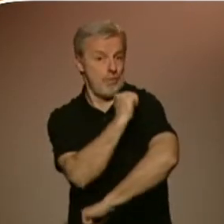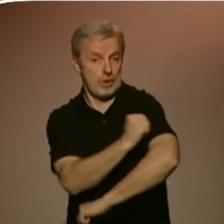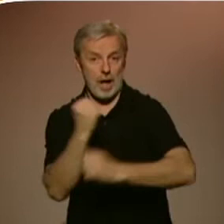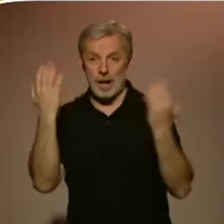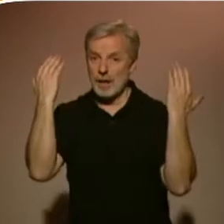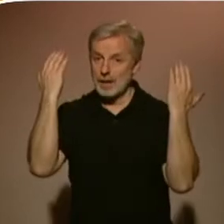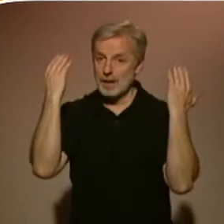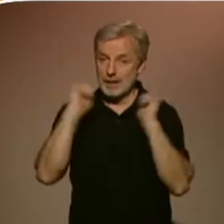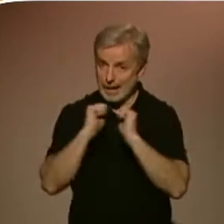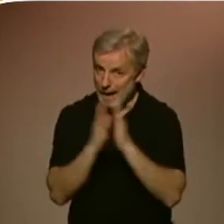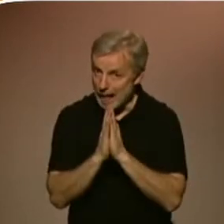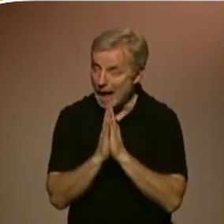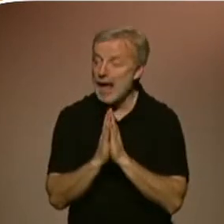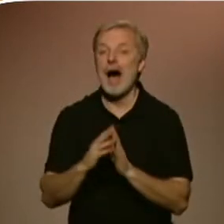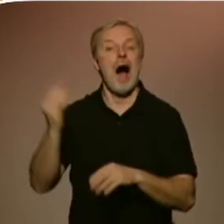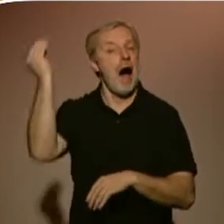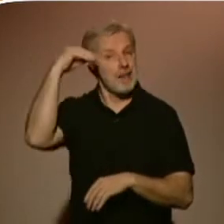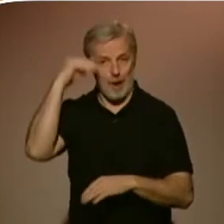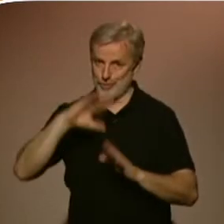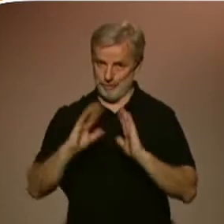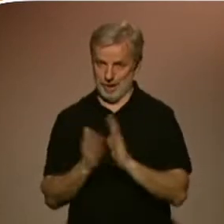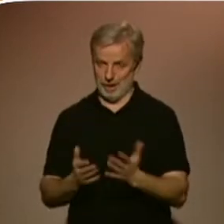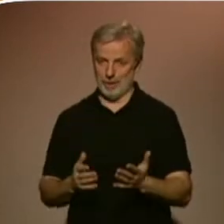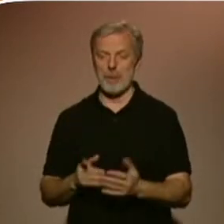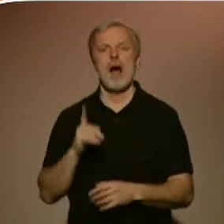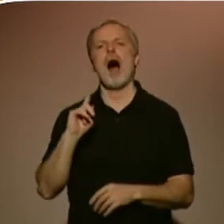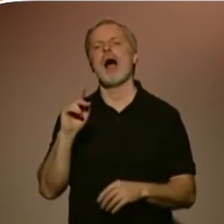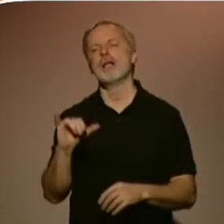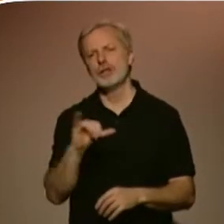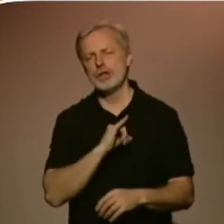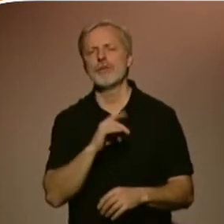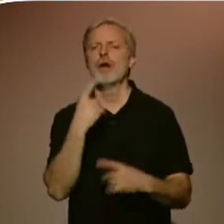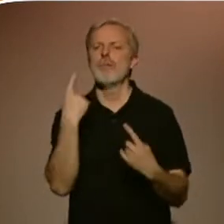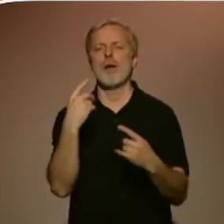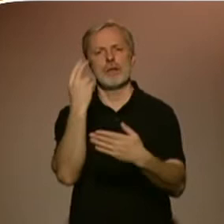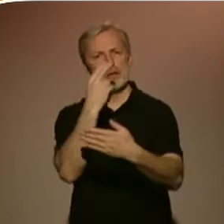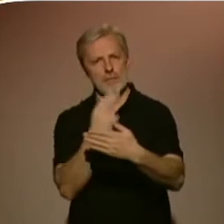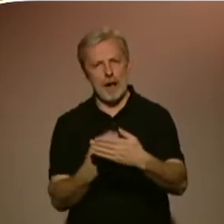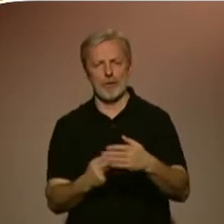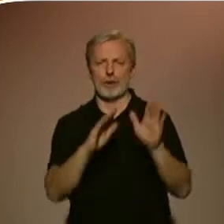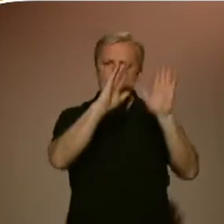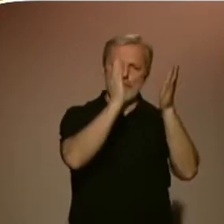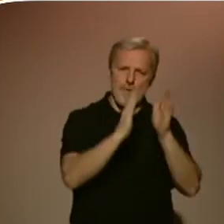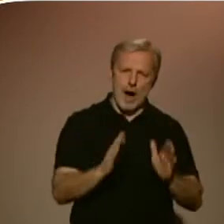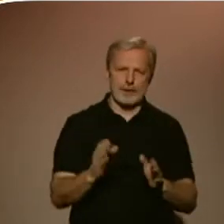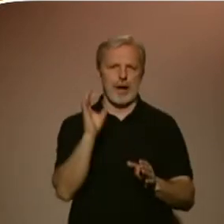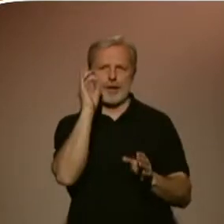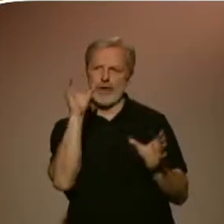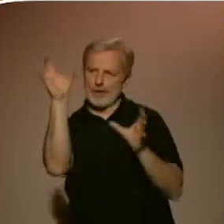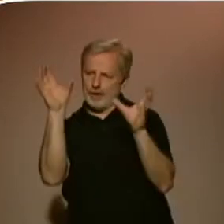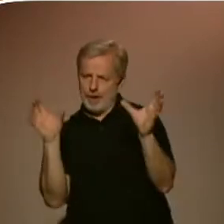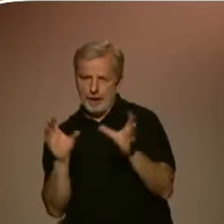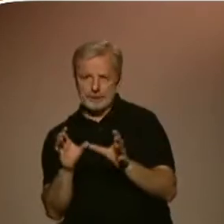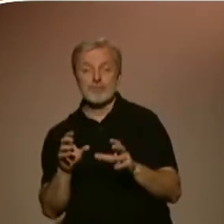obvyklá ta výuka je spíš od kresby zátěší, od nějakých geometrických tvarů a ten portrét vlastně stojí na takové pomyslené